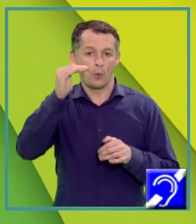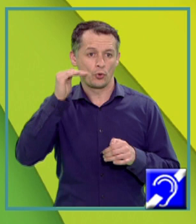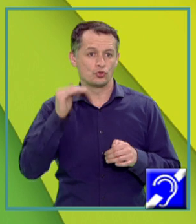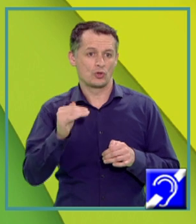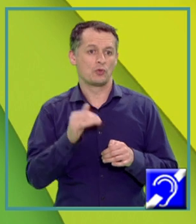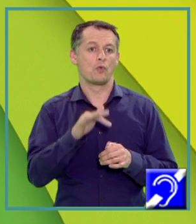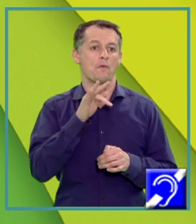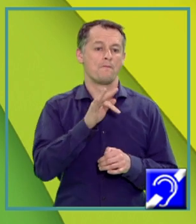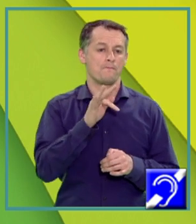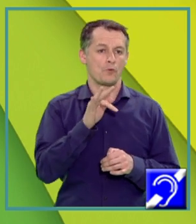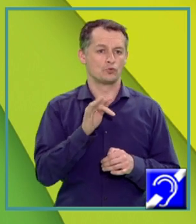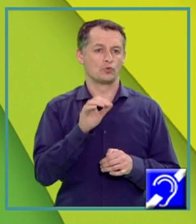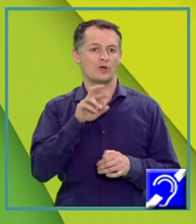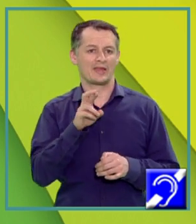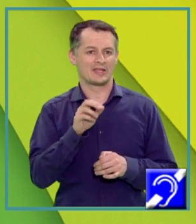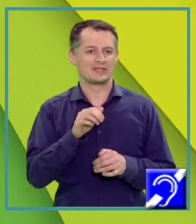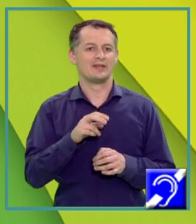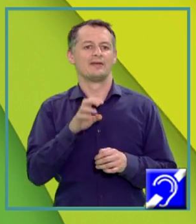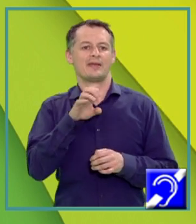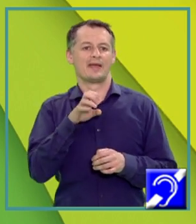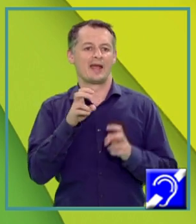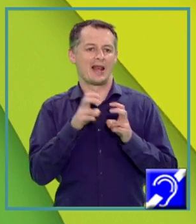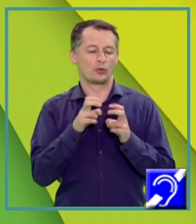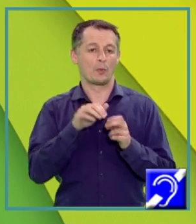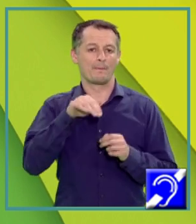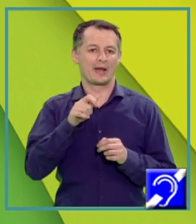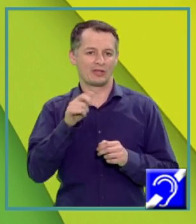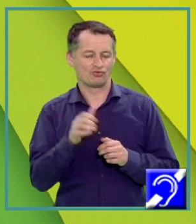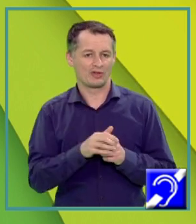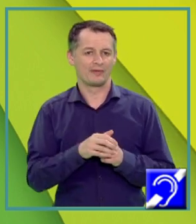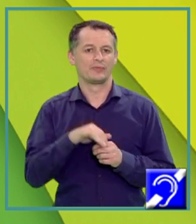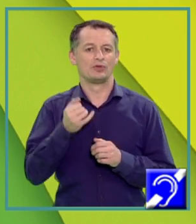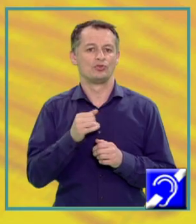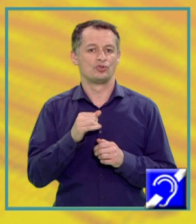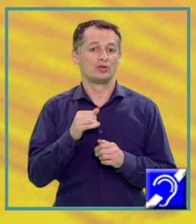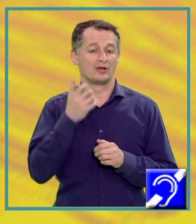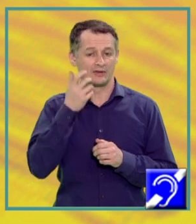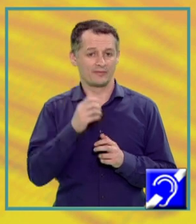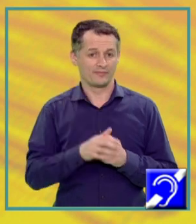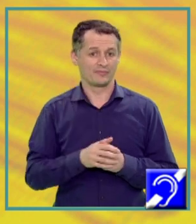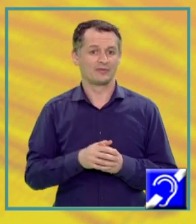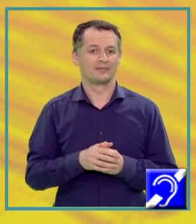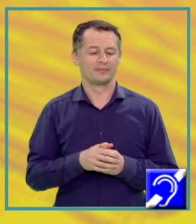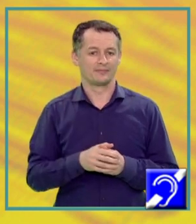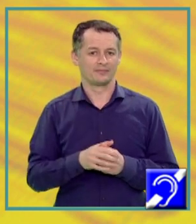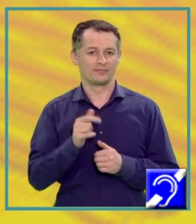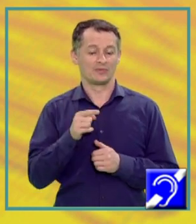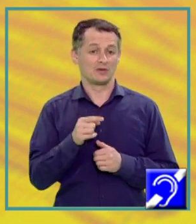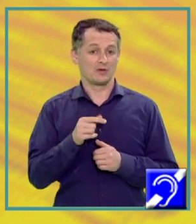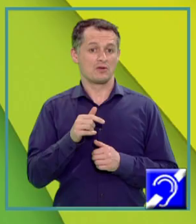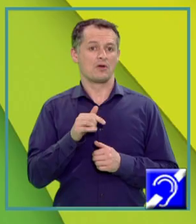radiației este constantă. Cea de-a doua lege spune că energia cinetică maximă a